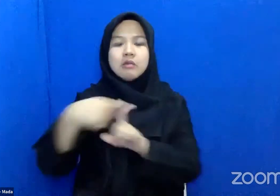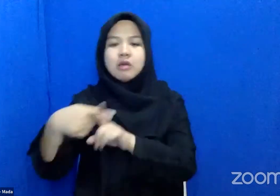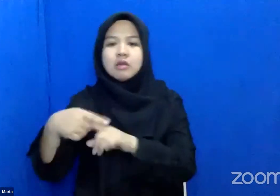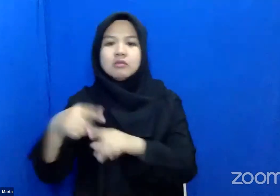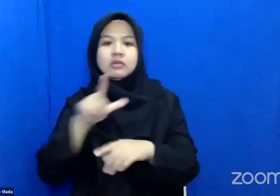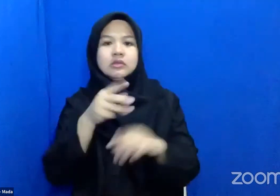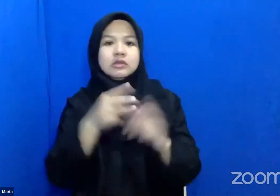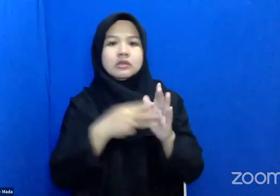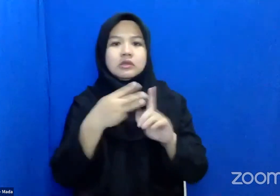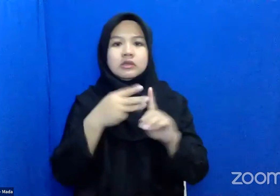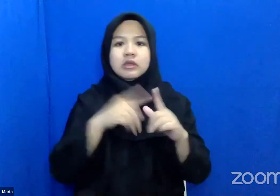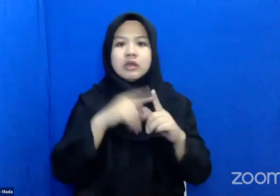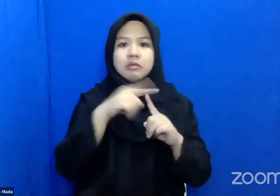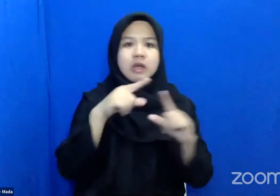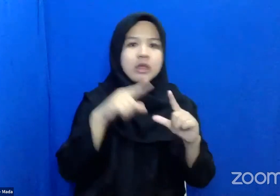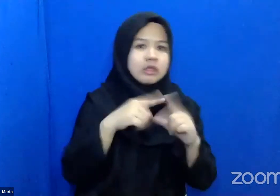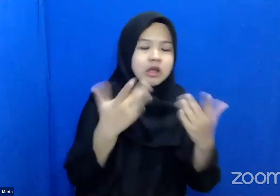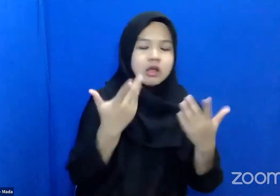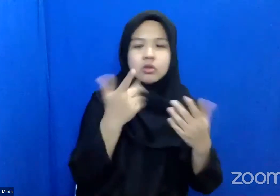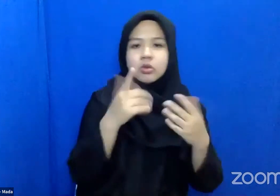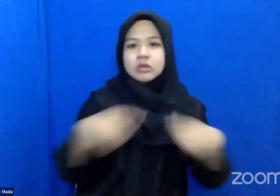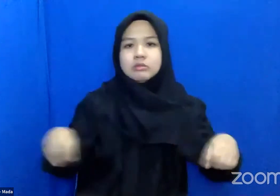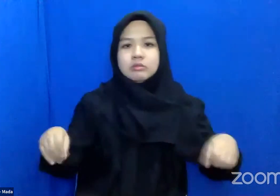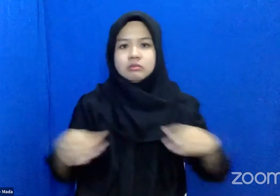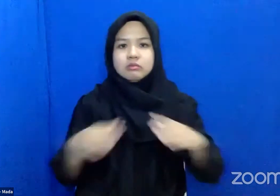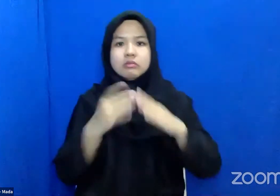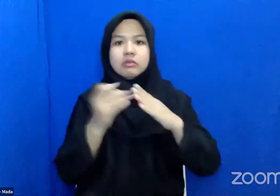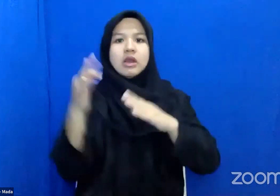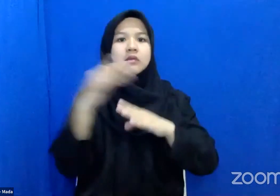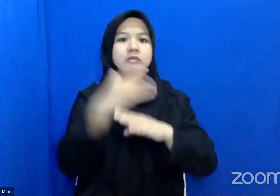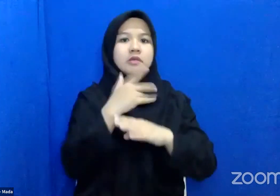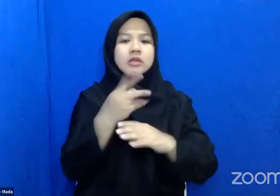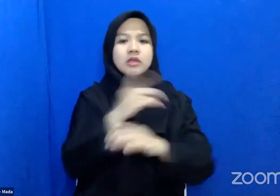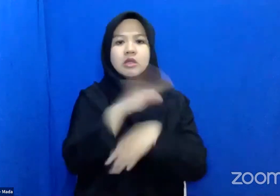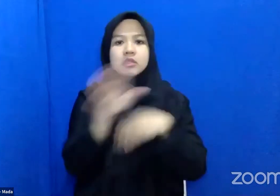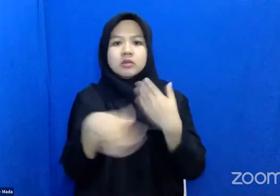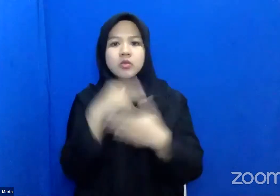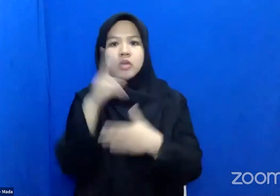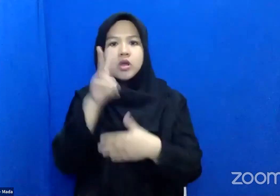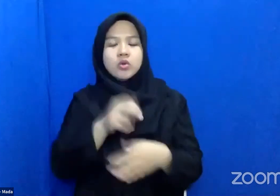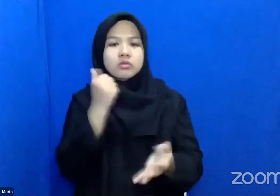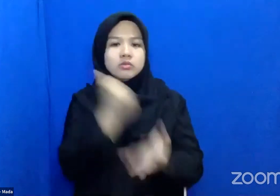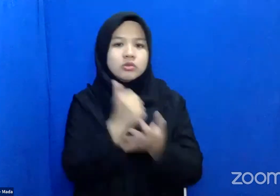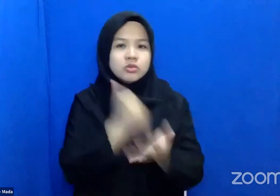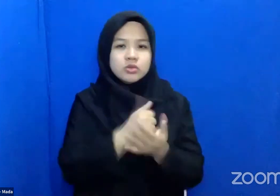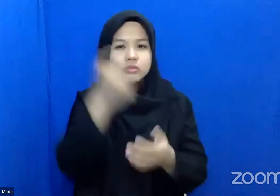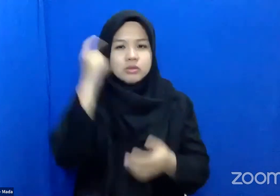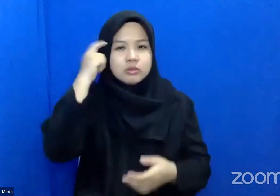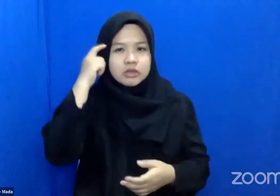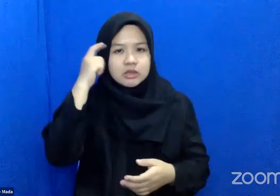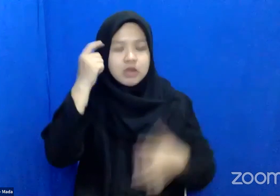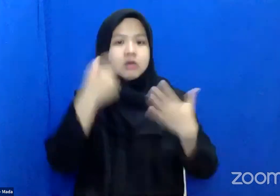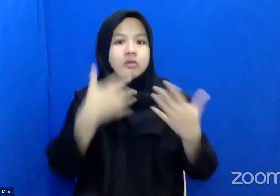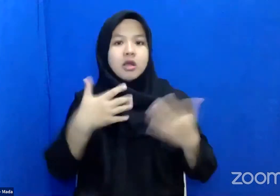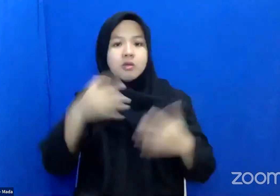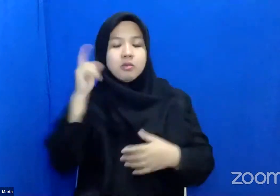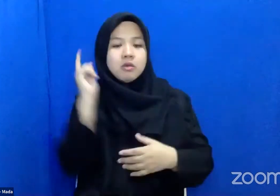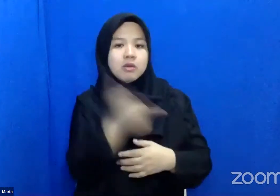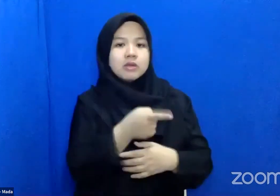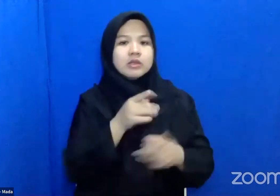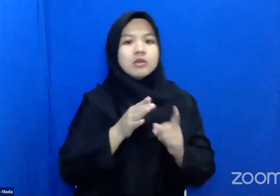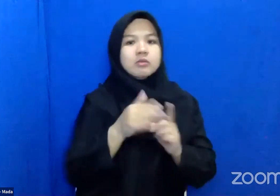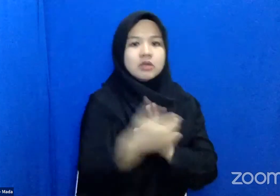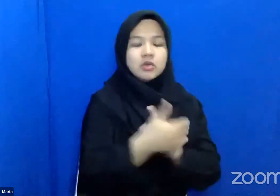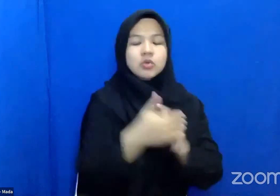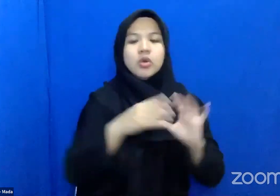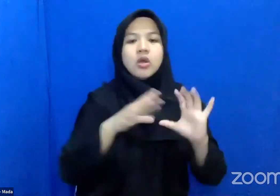maupun sekarang yang ada di Merapi kita semua harus benar-benar memikirkan bagaimana memastikan perlindungan dari